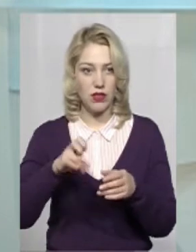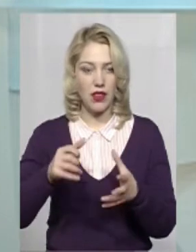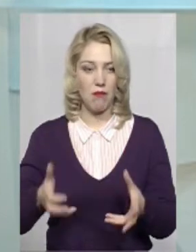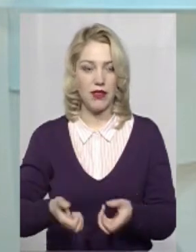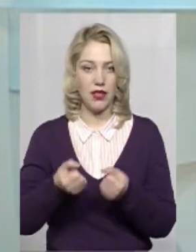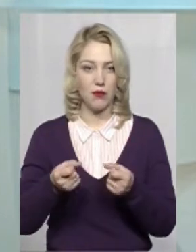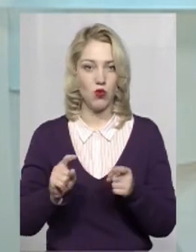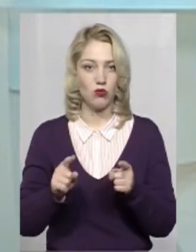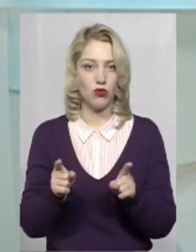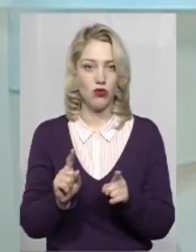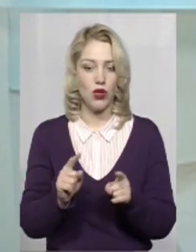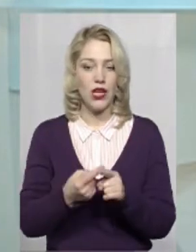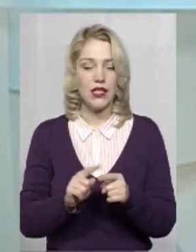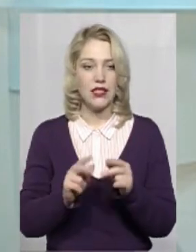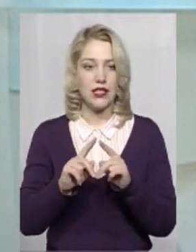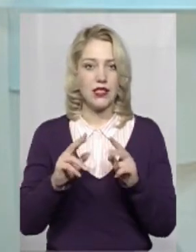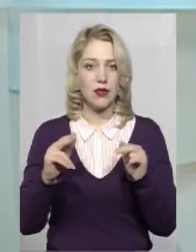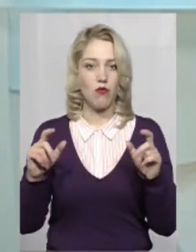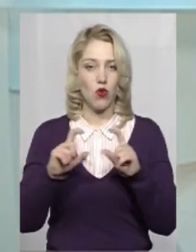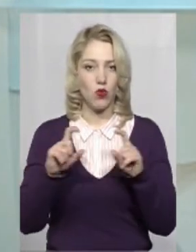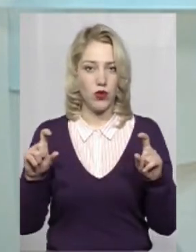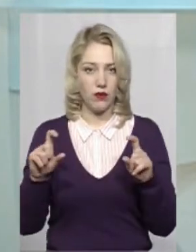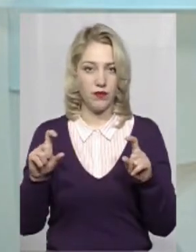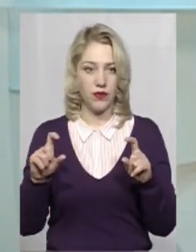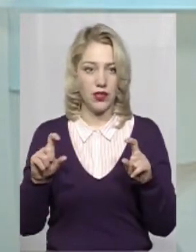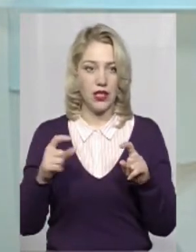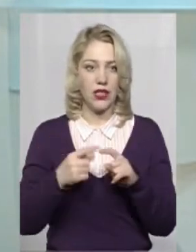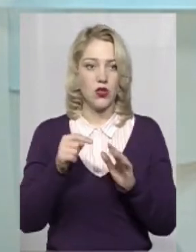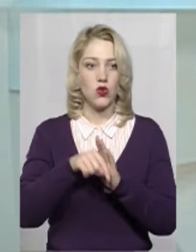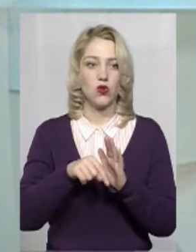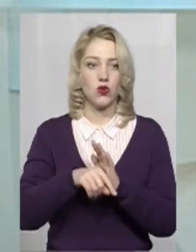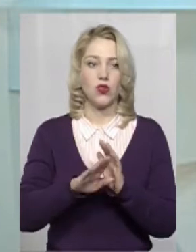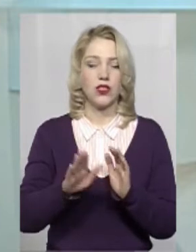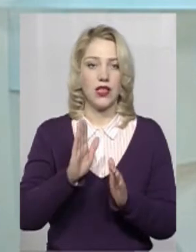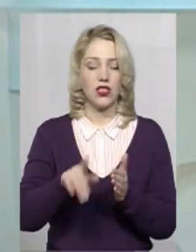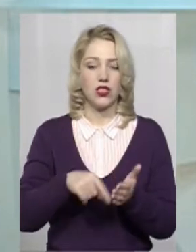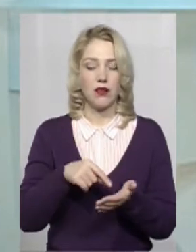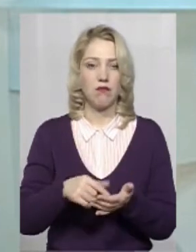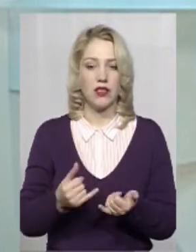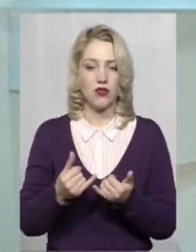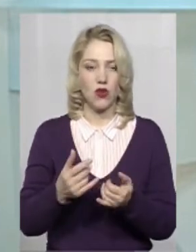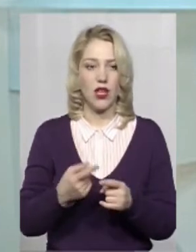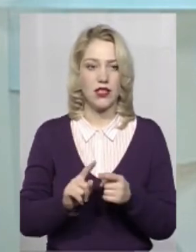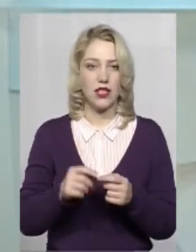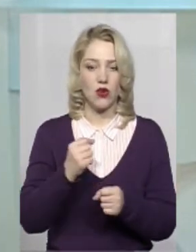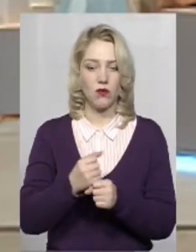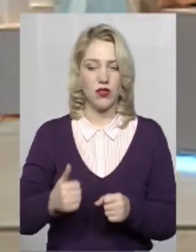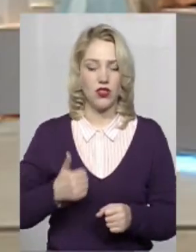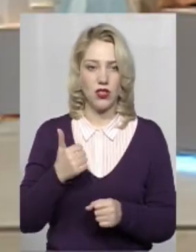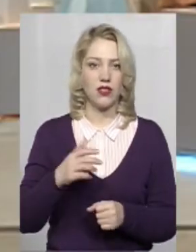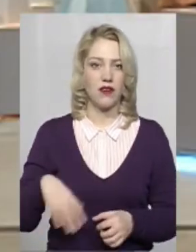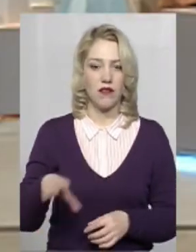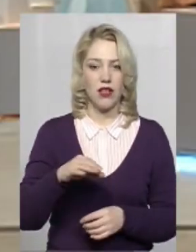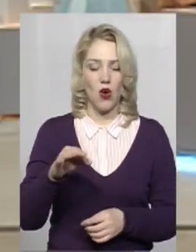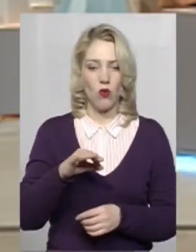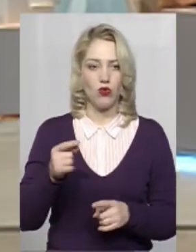підтримку. Тому що ця споруда, цей комплекс, він стосується не лише міста, він робить честь усієї області. Тому що на території